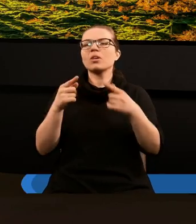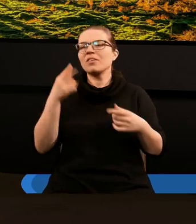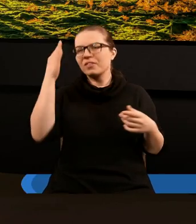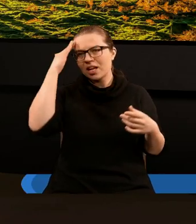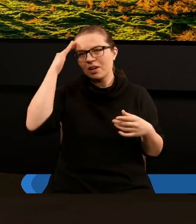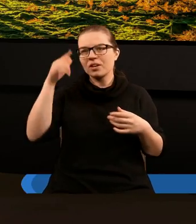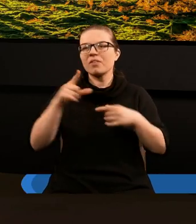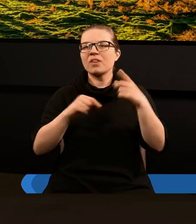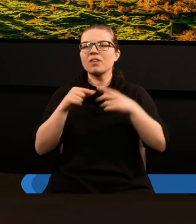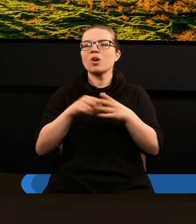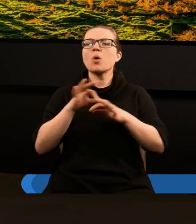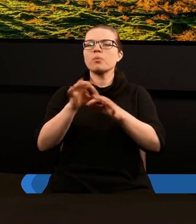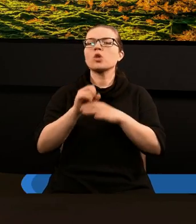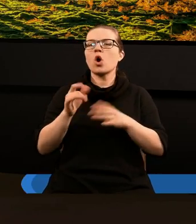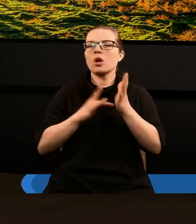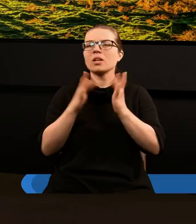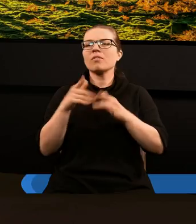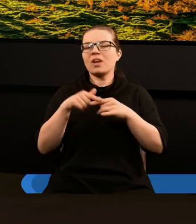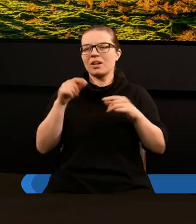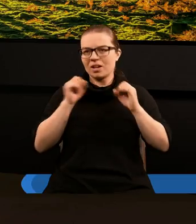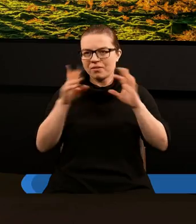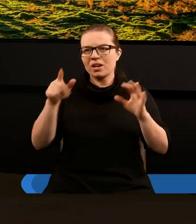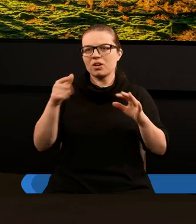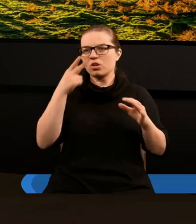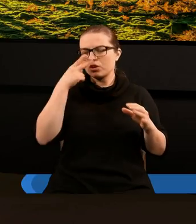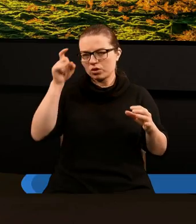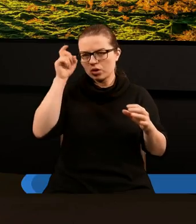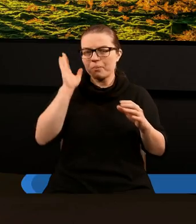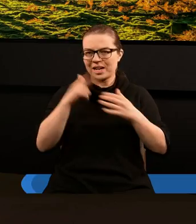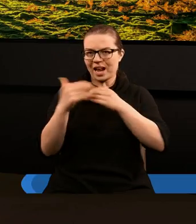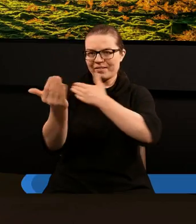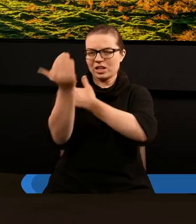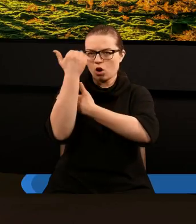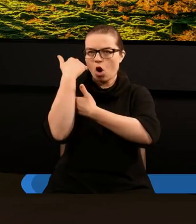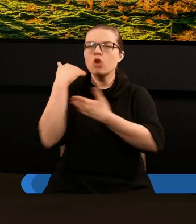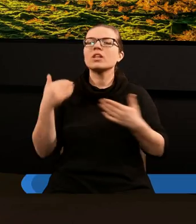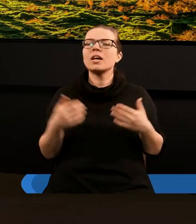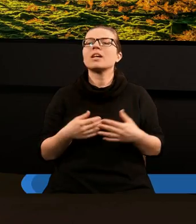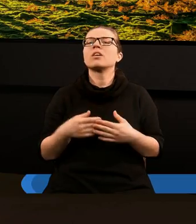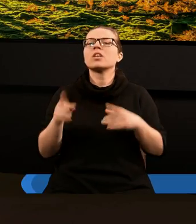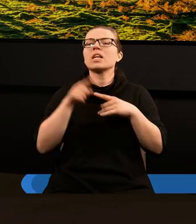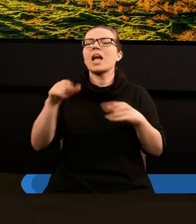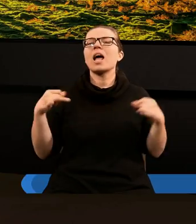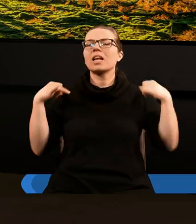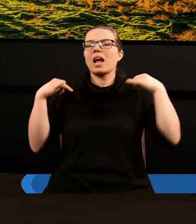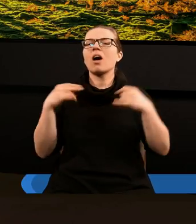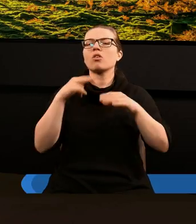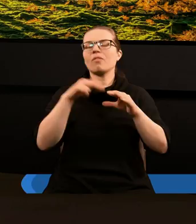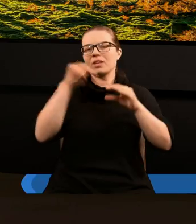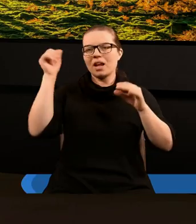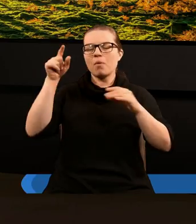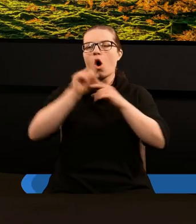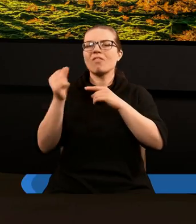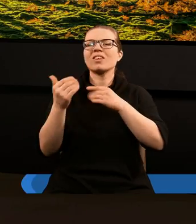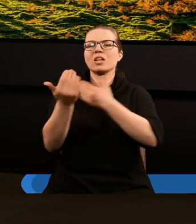że gwiazda, która prowadziła do Jezusa pojawiła się na wschodzie, że znak Syna Człowieczego będzie na wschodzie. I również ten anioł właśnie wstępuje od